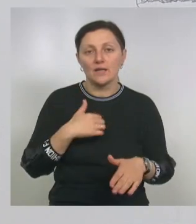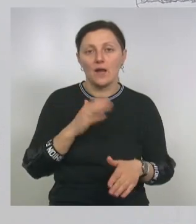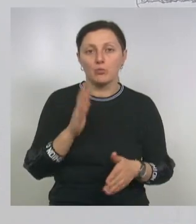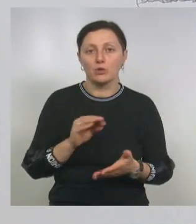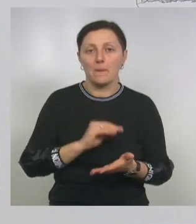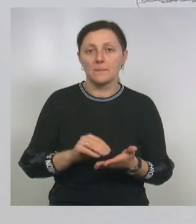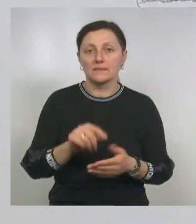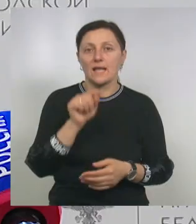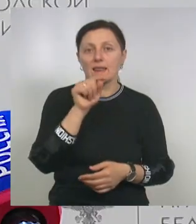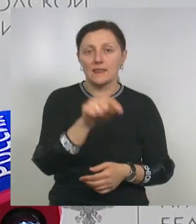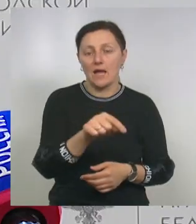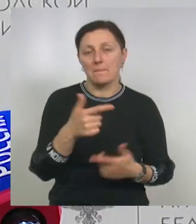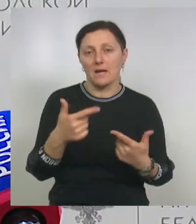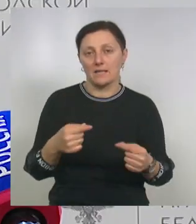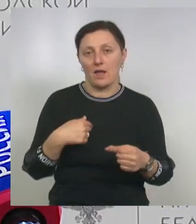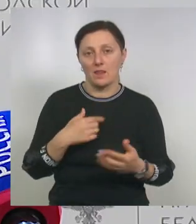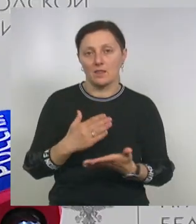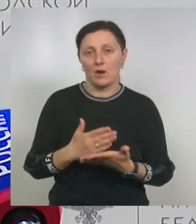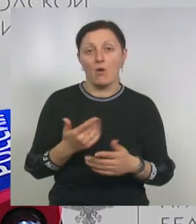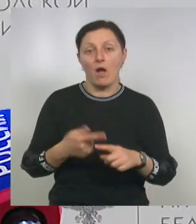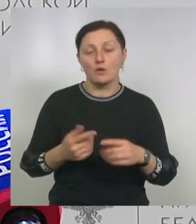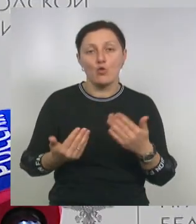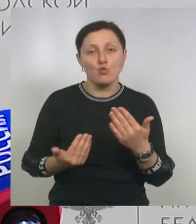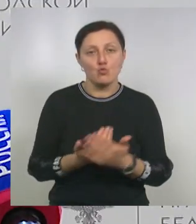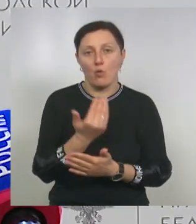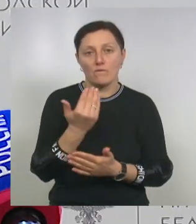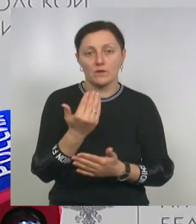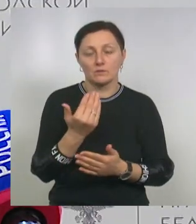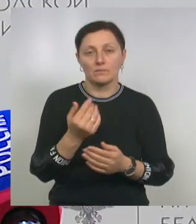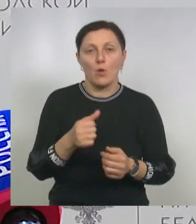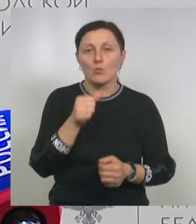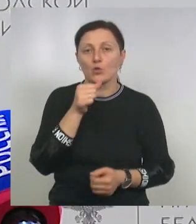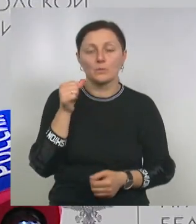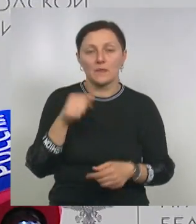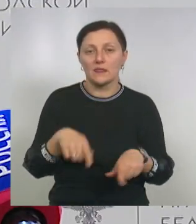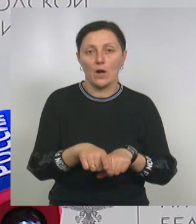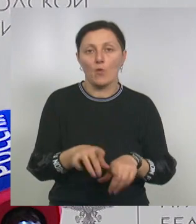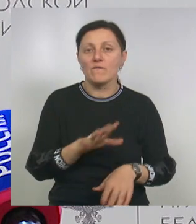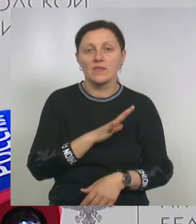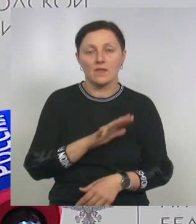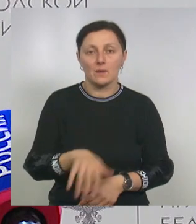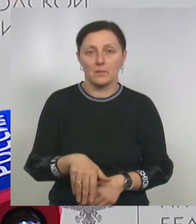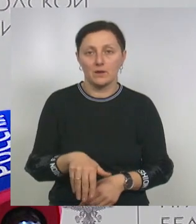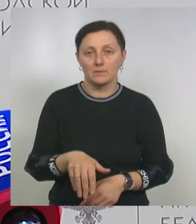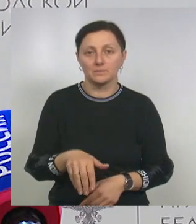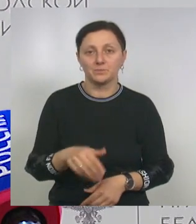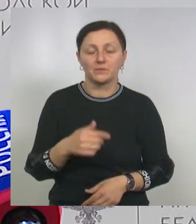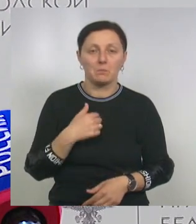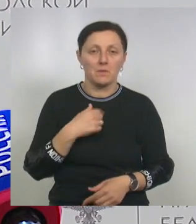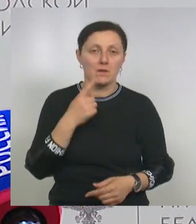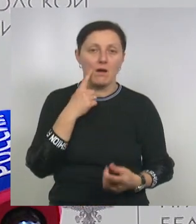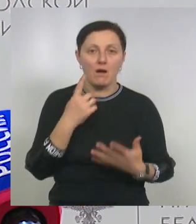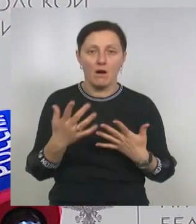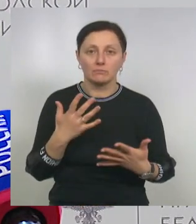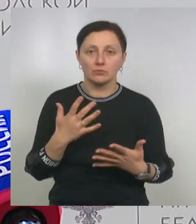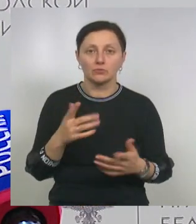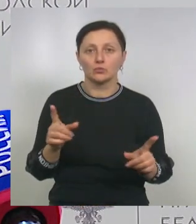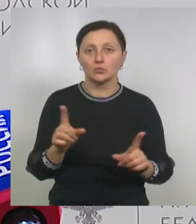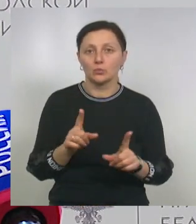там, где я нахожусь. Это нововведение. В прошлом году такого не было. Но нам кажется, что